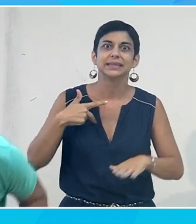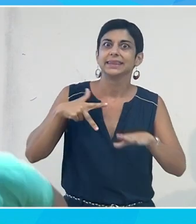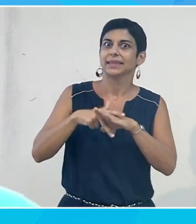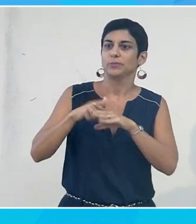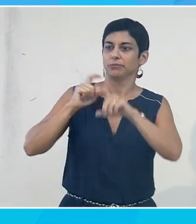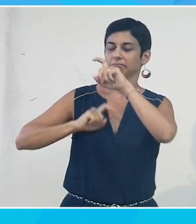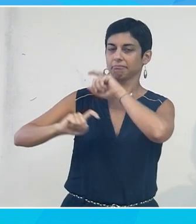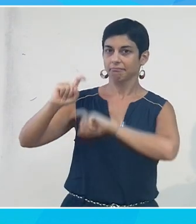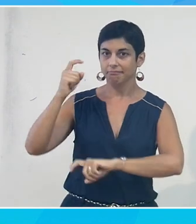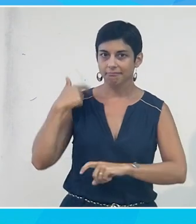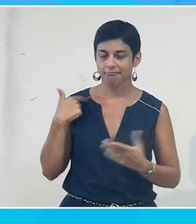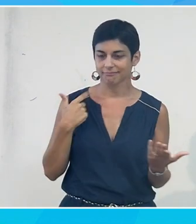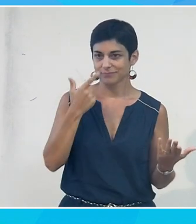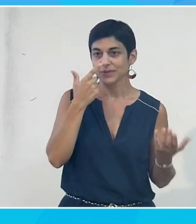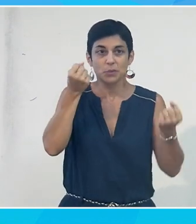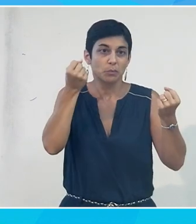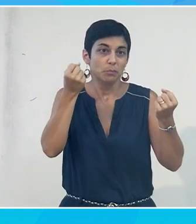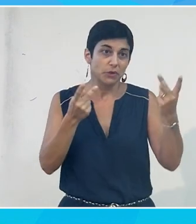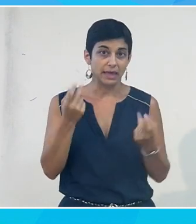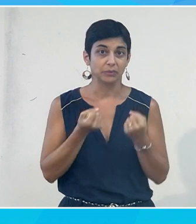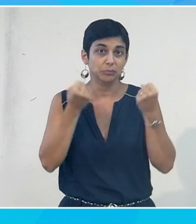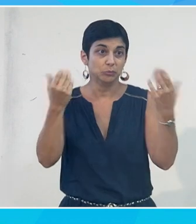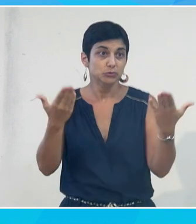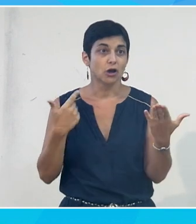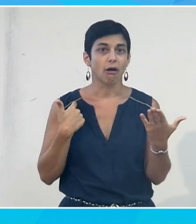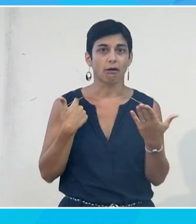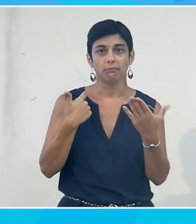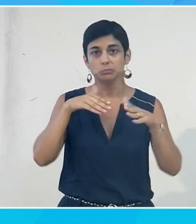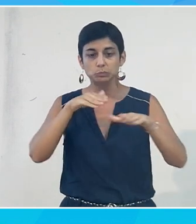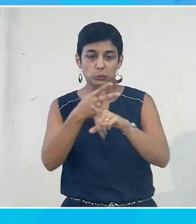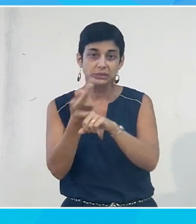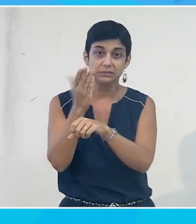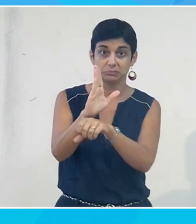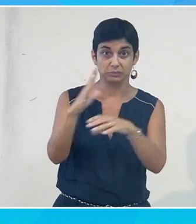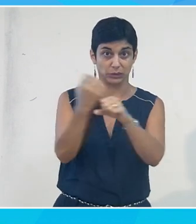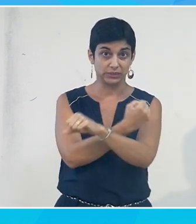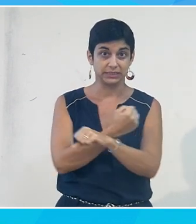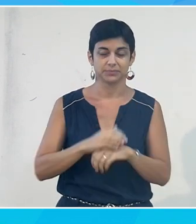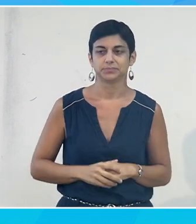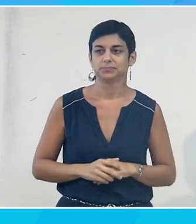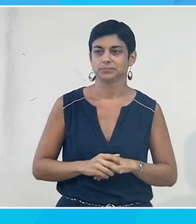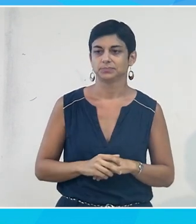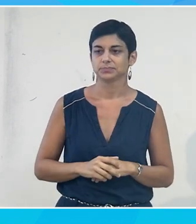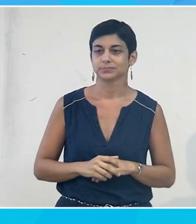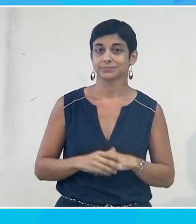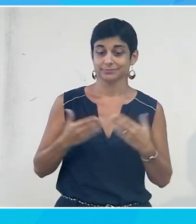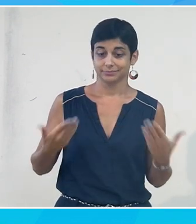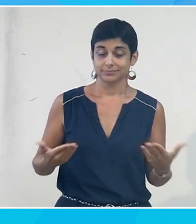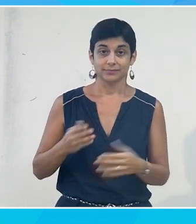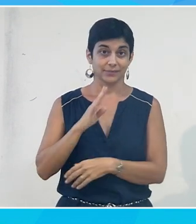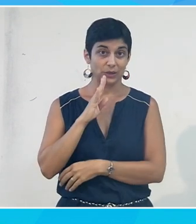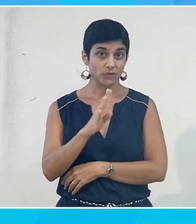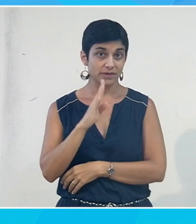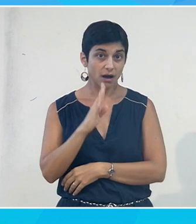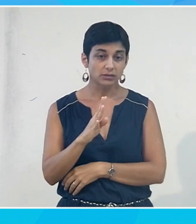plusieurs d'ici la fin de la conférence, avec le sourire. L'essentiel, c'est qu'à un moment donné, on s'y retrouve. Donc, cette conférence, elle